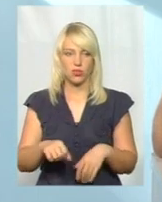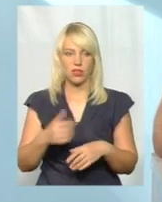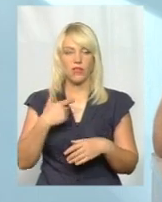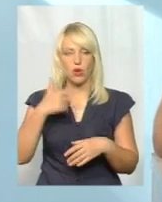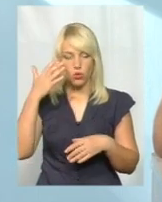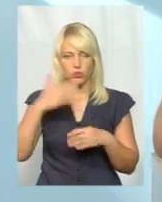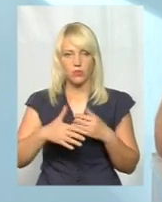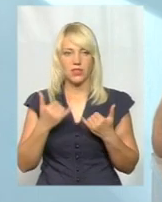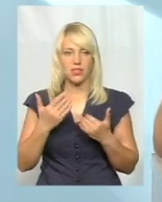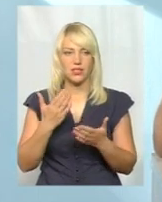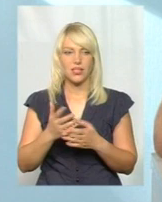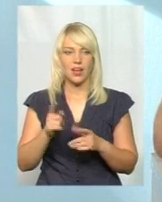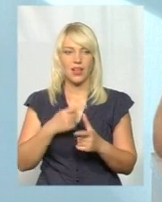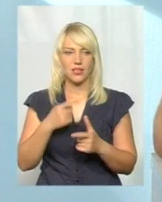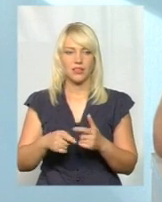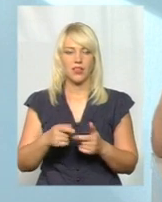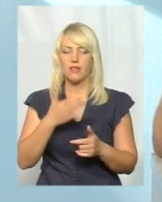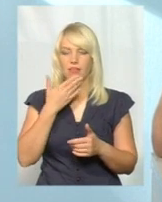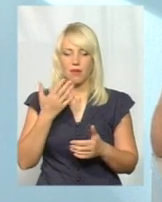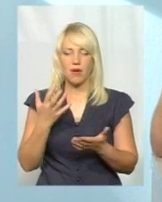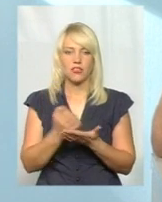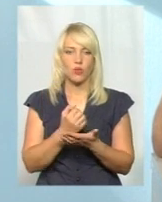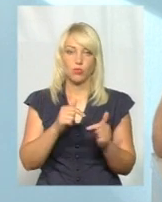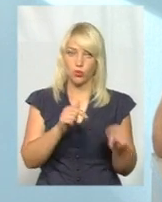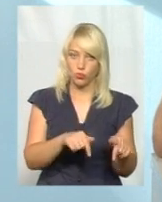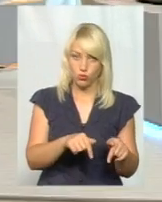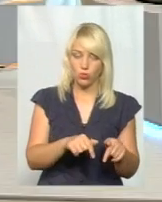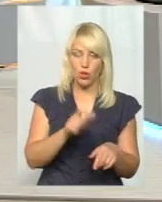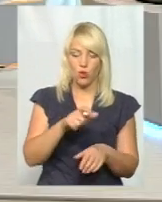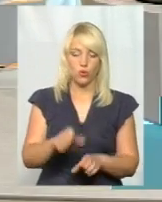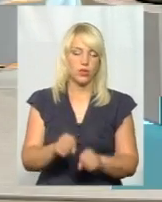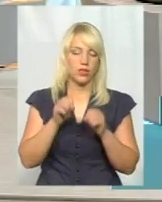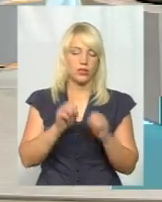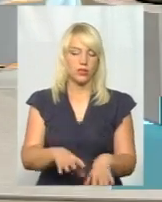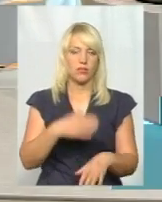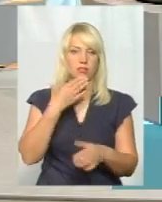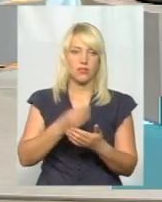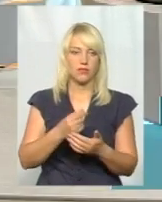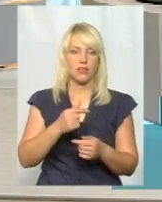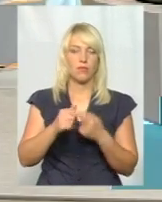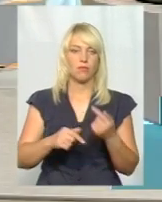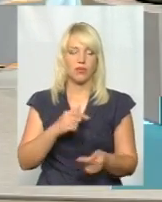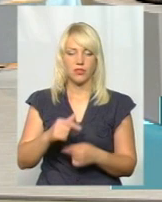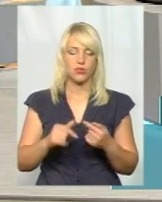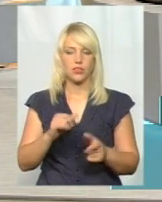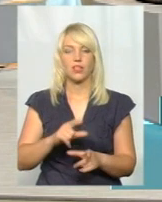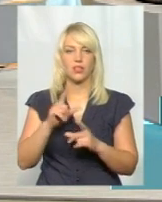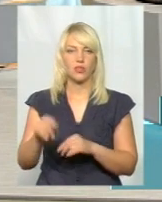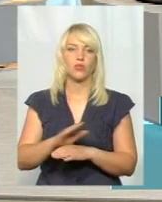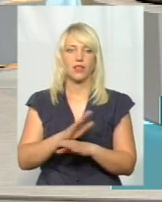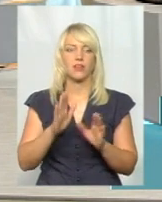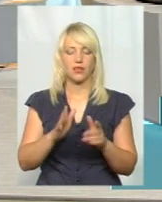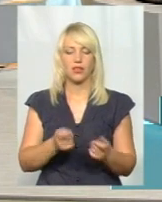альтернатива. Нема заробітку тут, значить, люди кидають свій бізнес, їдуть. Не тільки, там, на